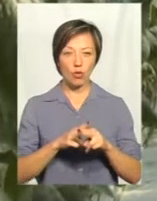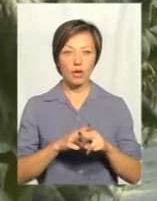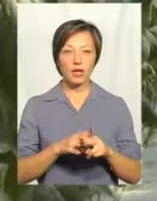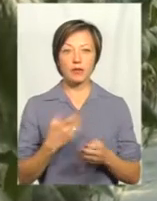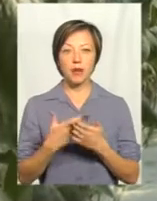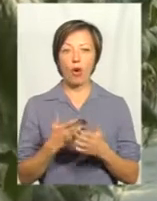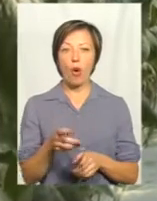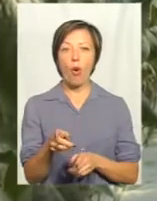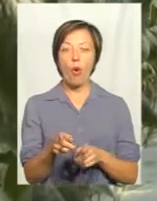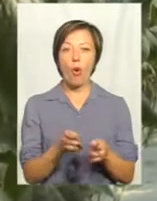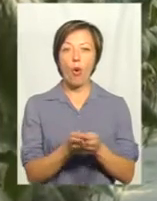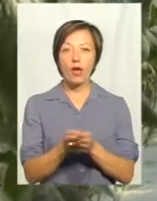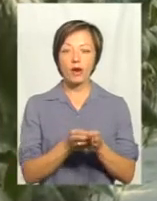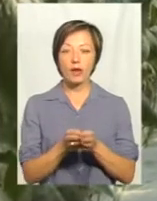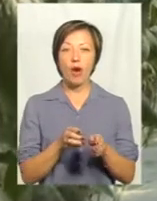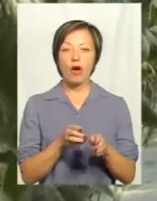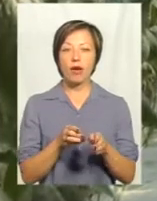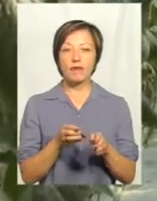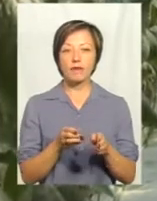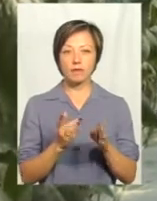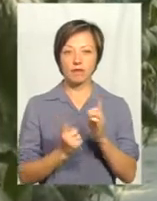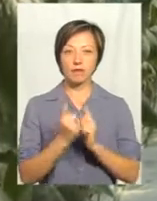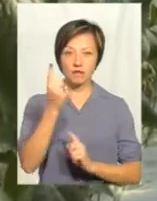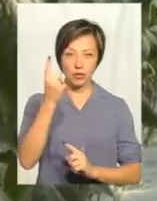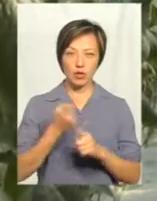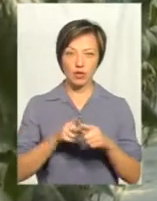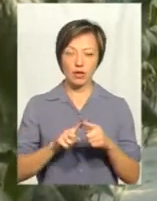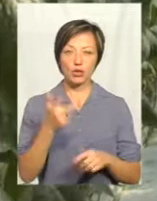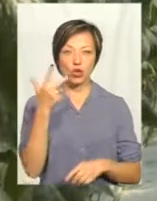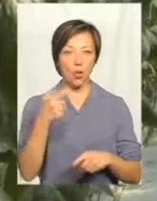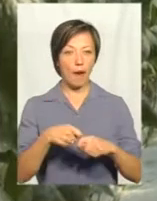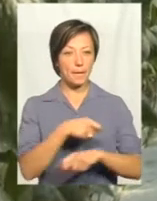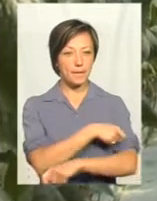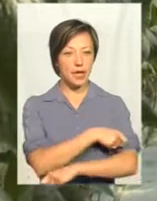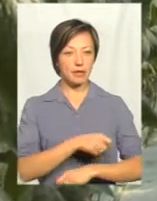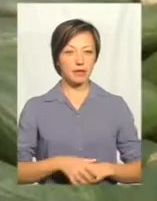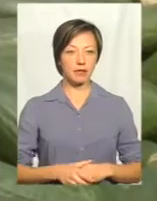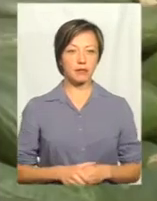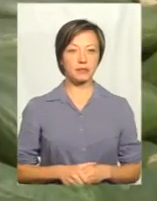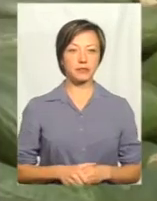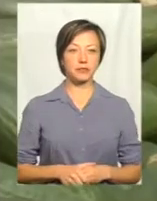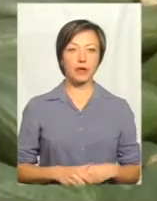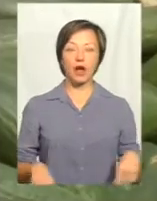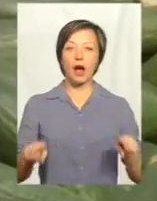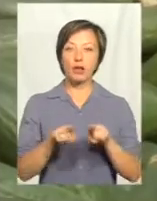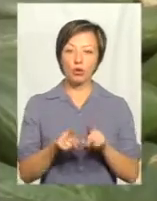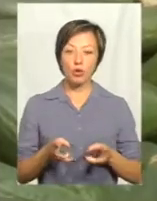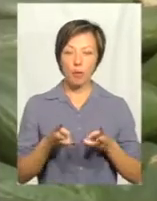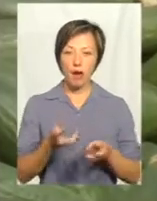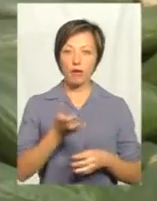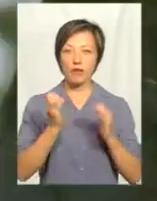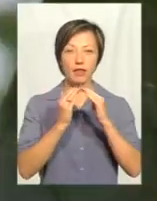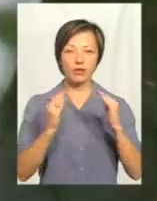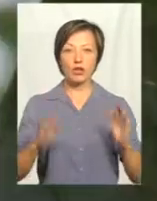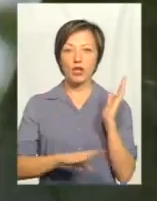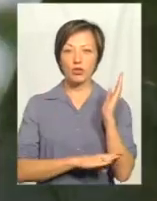Скажімо, огірки тепер вирощують такі високорослі, які досягають трьох метрів у висоту. А також опалюють теплиці навіть не